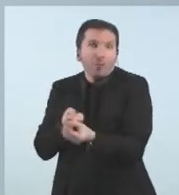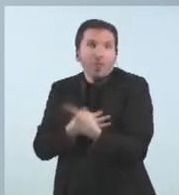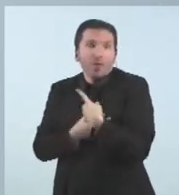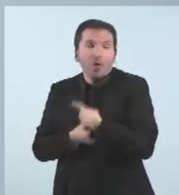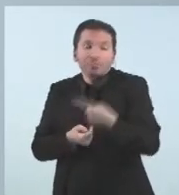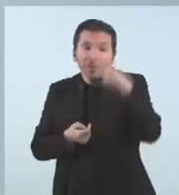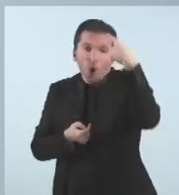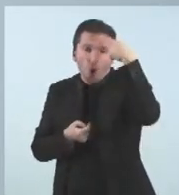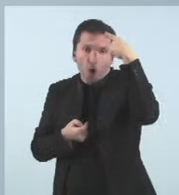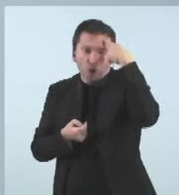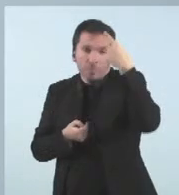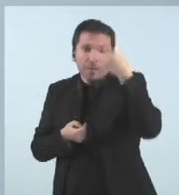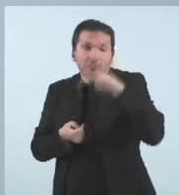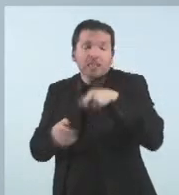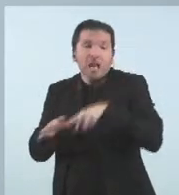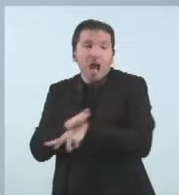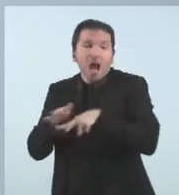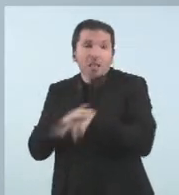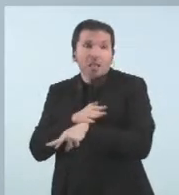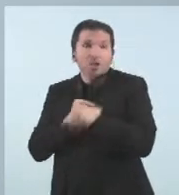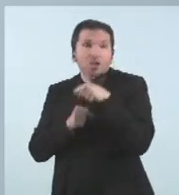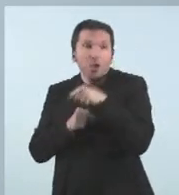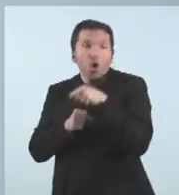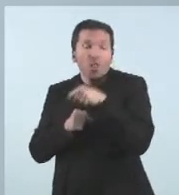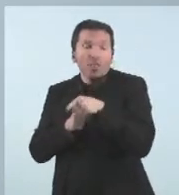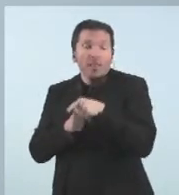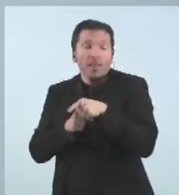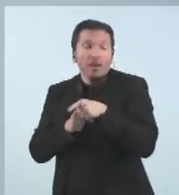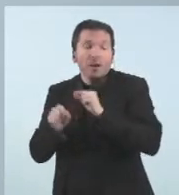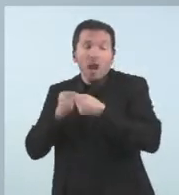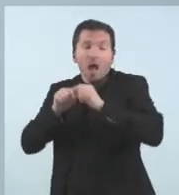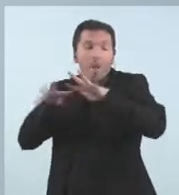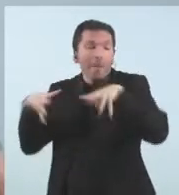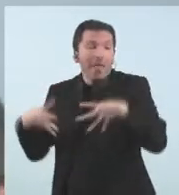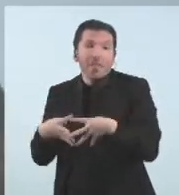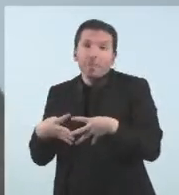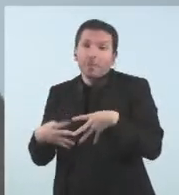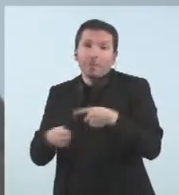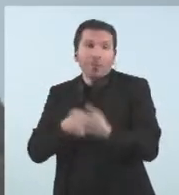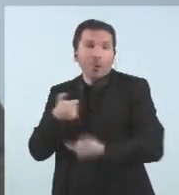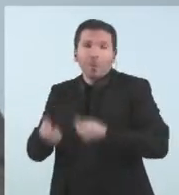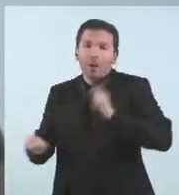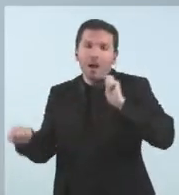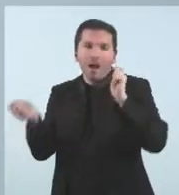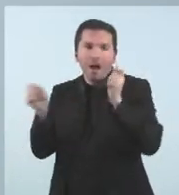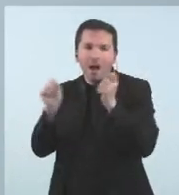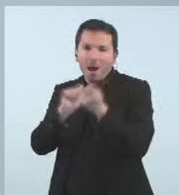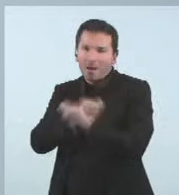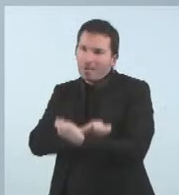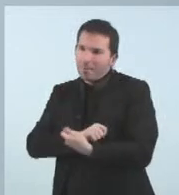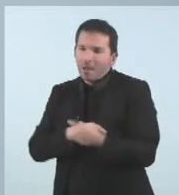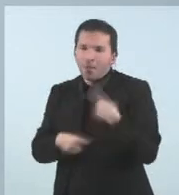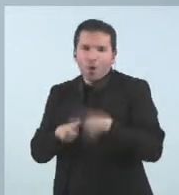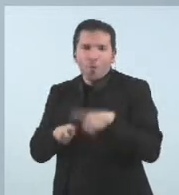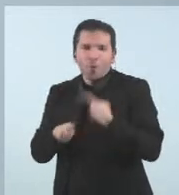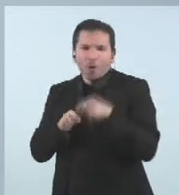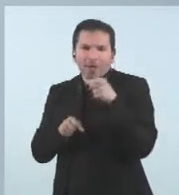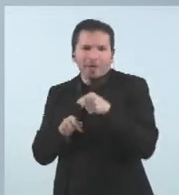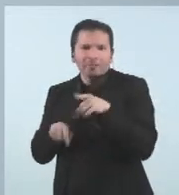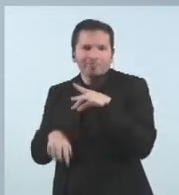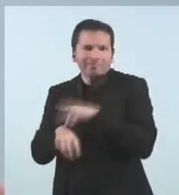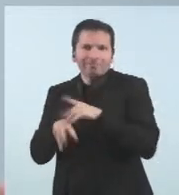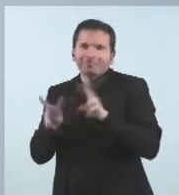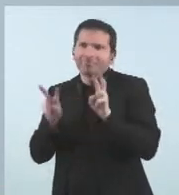gestió de la pandèmia canvia perquè anem aprenent coses de la infecció aquesta que no coneixem perquè